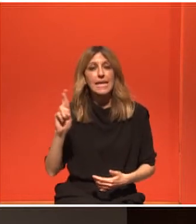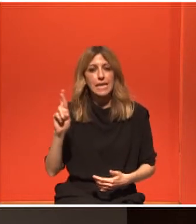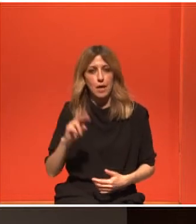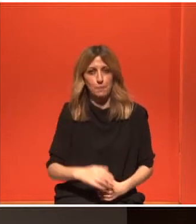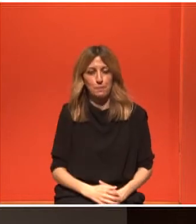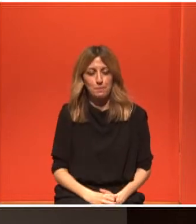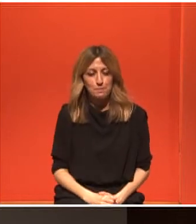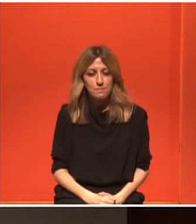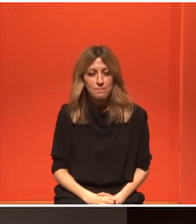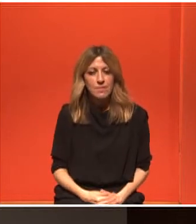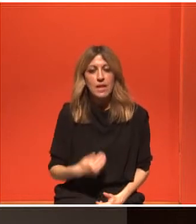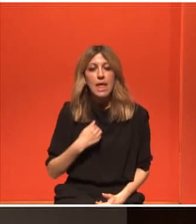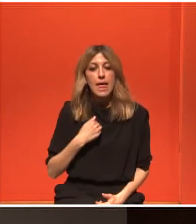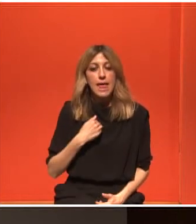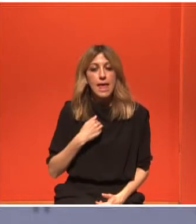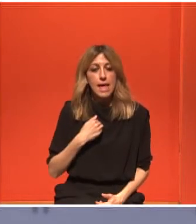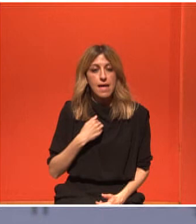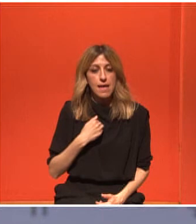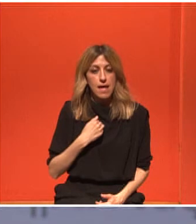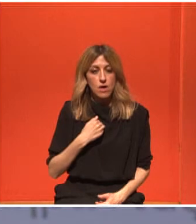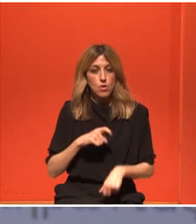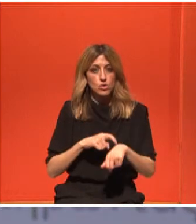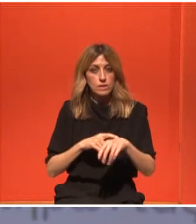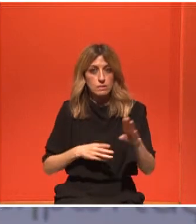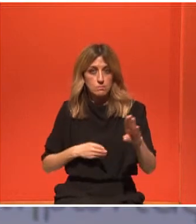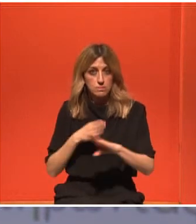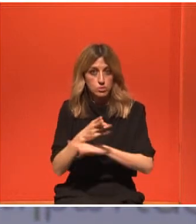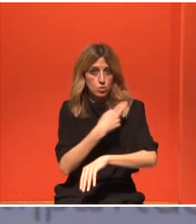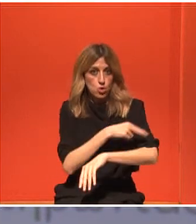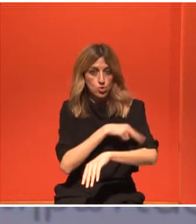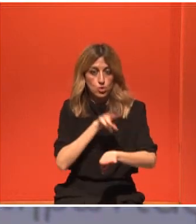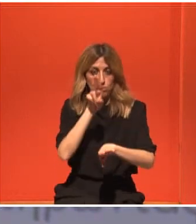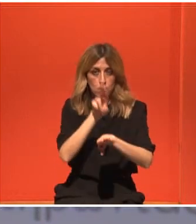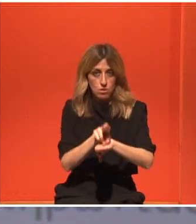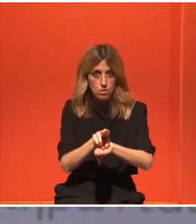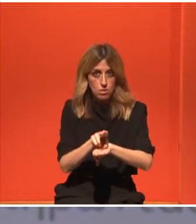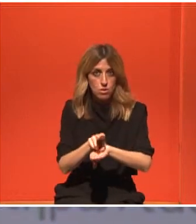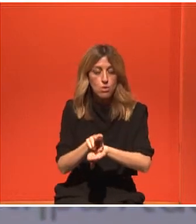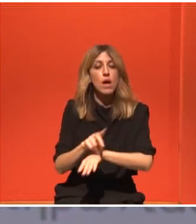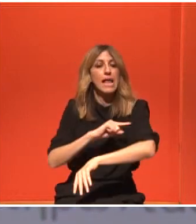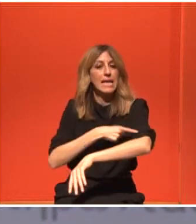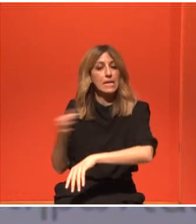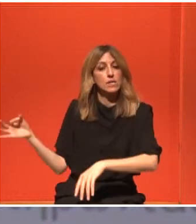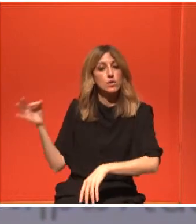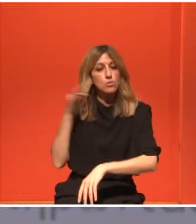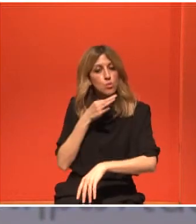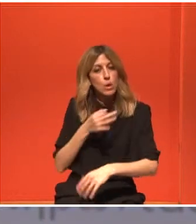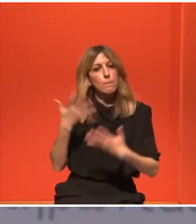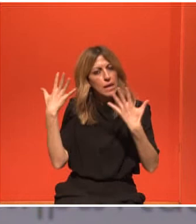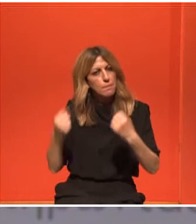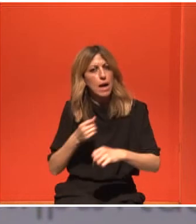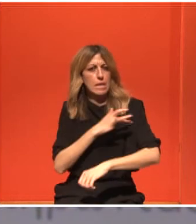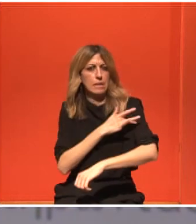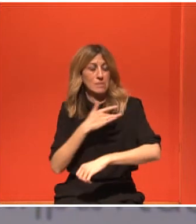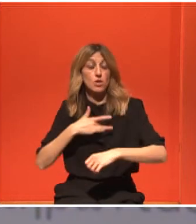νοσοκομείο, οι γιατροί μου μου είπαν ότι υπάρχει διαθέσιμη ψυχολόγος. Καλός ή κακός προσωπικά δεν χρειάστηκα